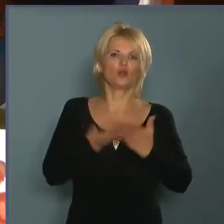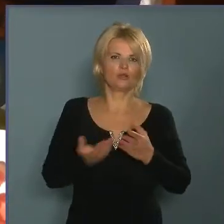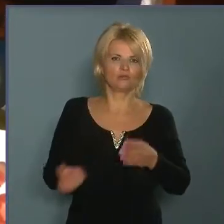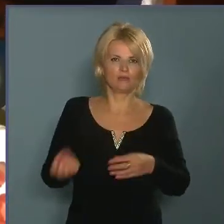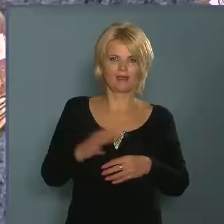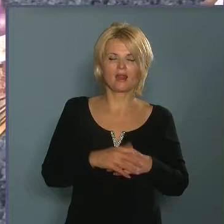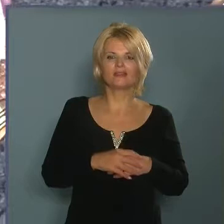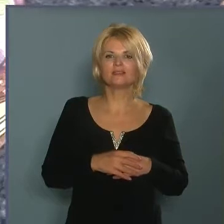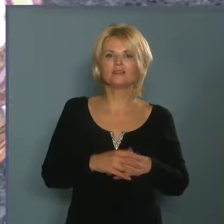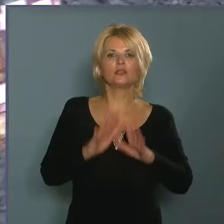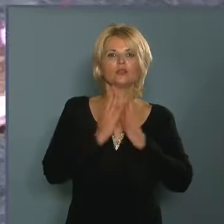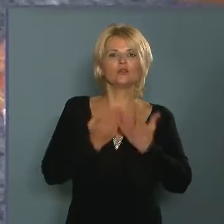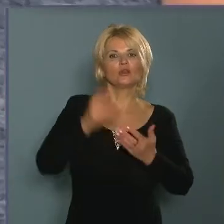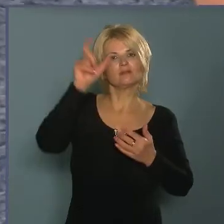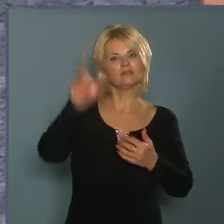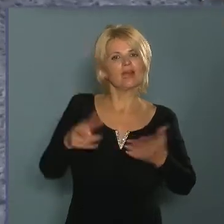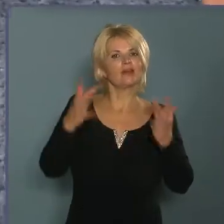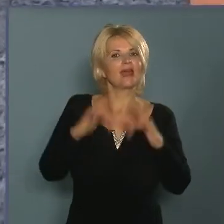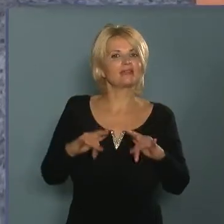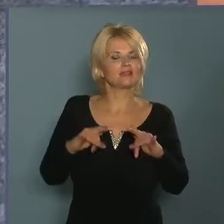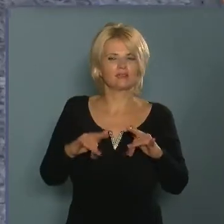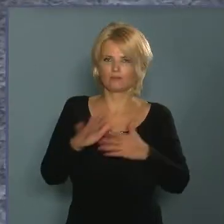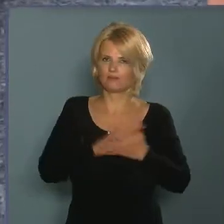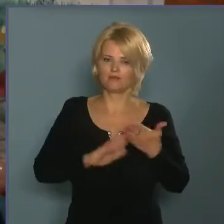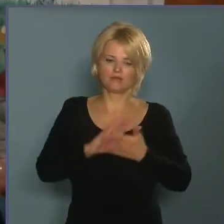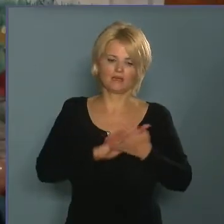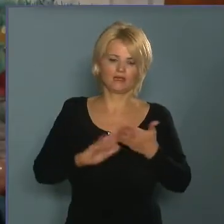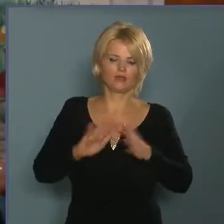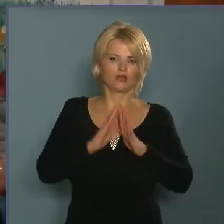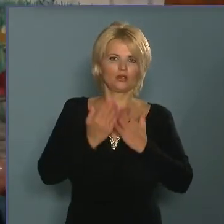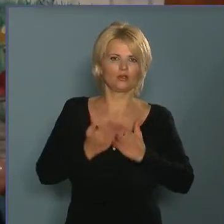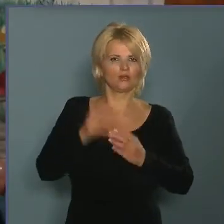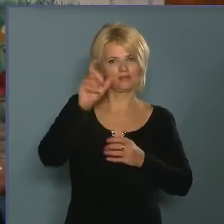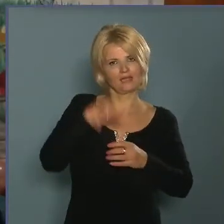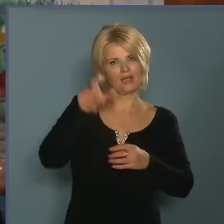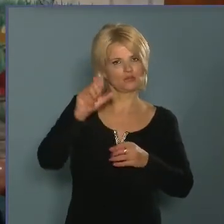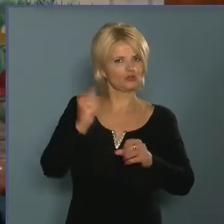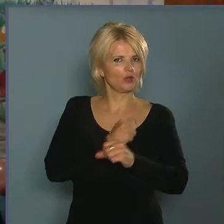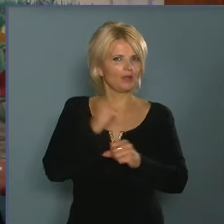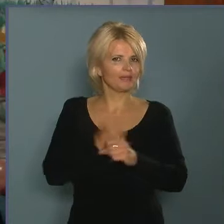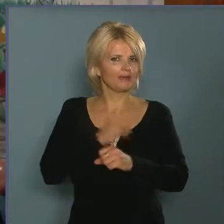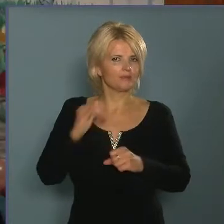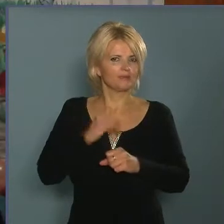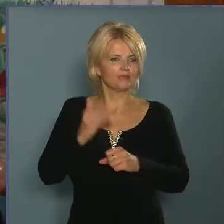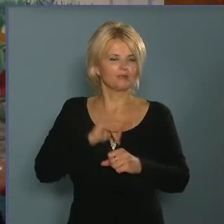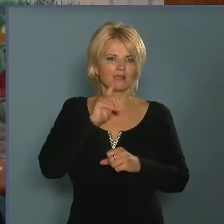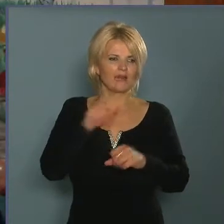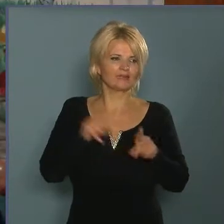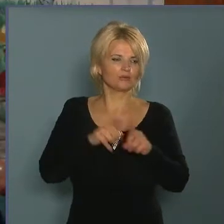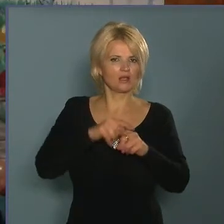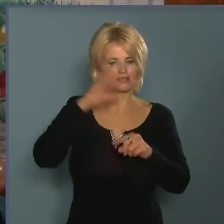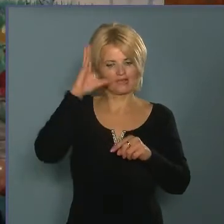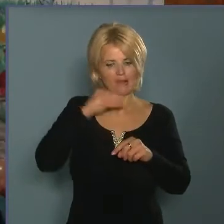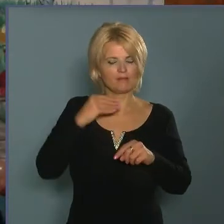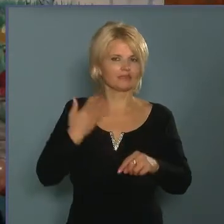helyzete az milyen? A könyvtár stabilan tartja magát, azt gondolom, mert hogy mindig is lesznek olyan rétegek,